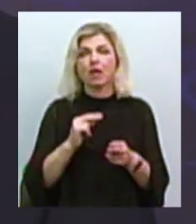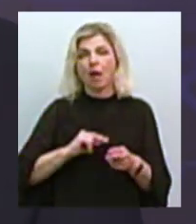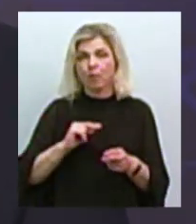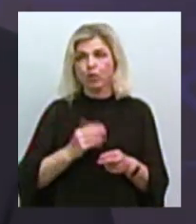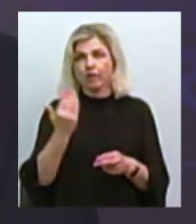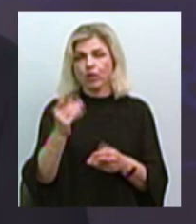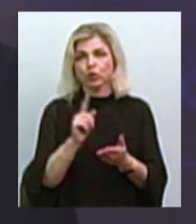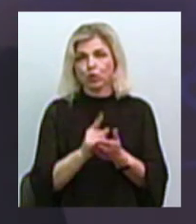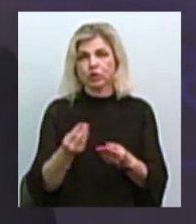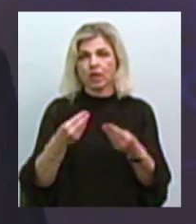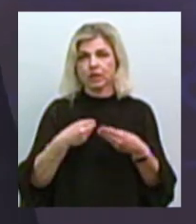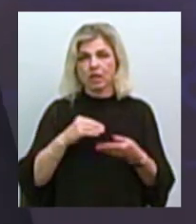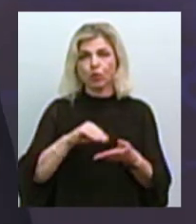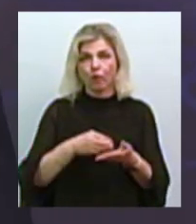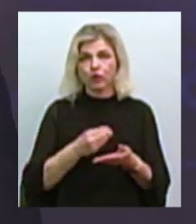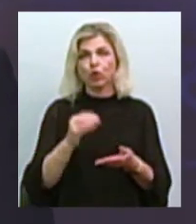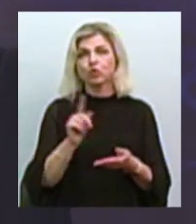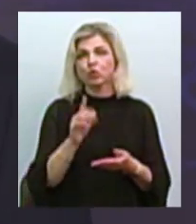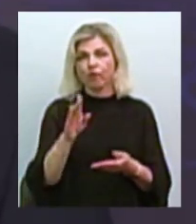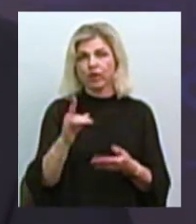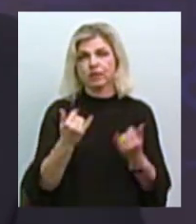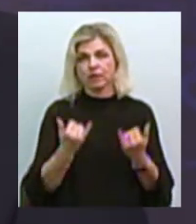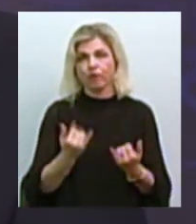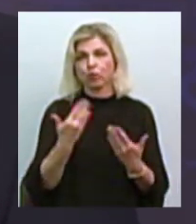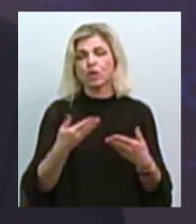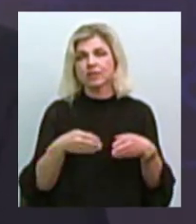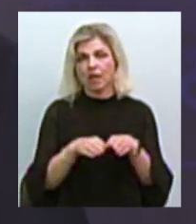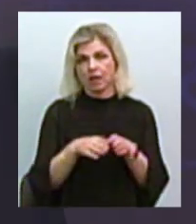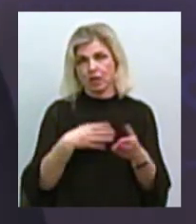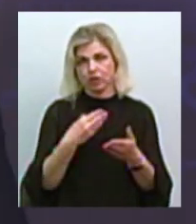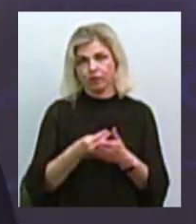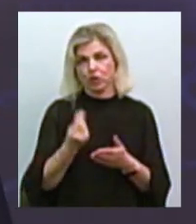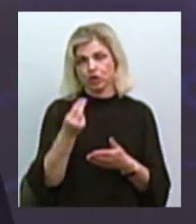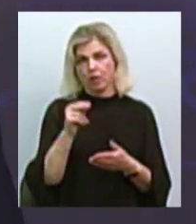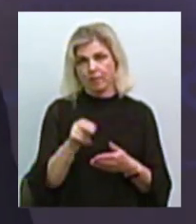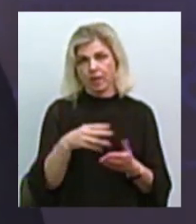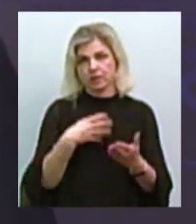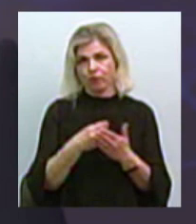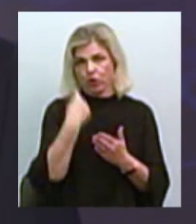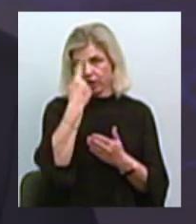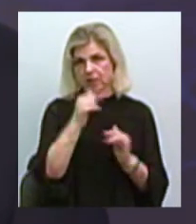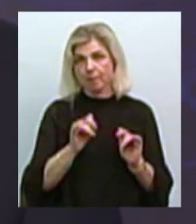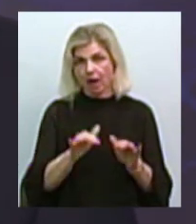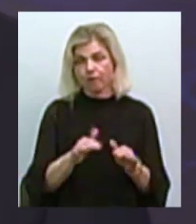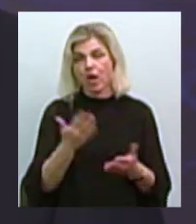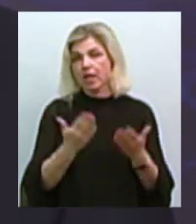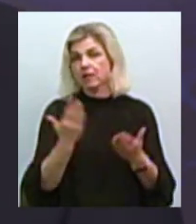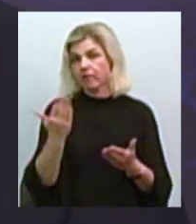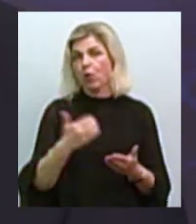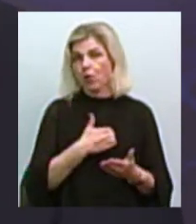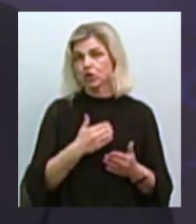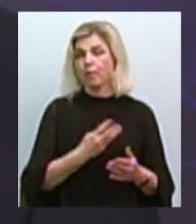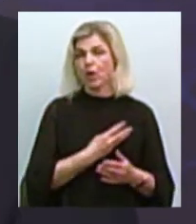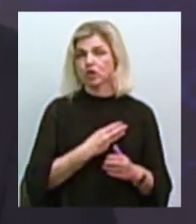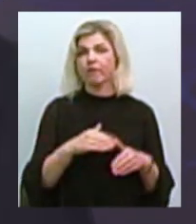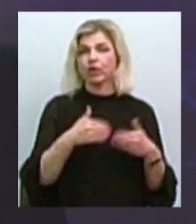довідку від реєстратора про те, що ви на сьогодні вже закрили свою підприємницьку власну справу. А якщо ви просто бажаєте звернутися